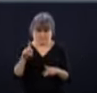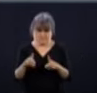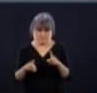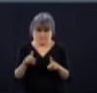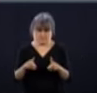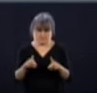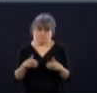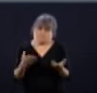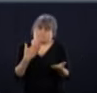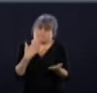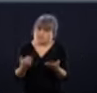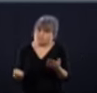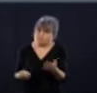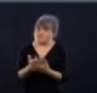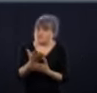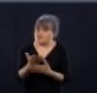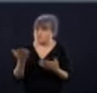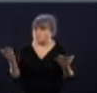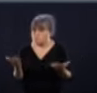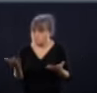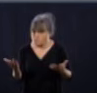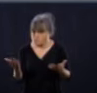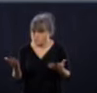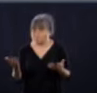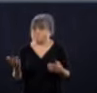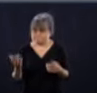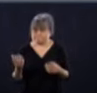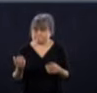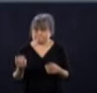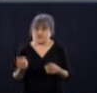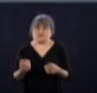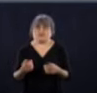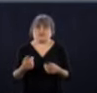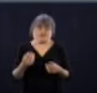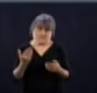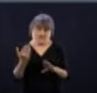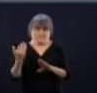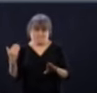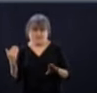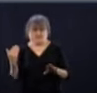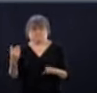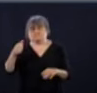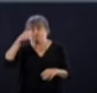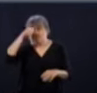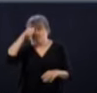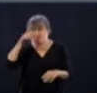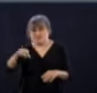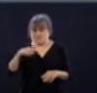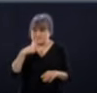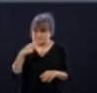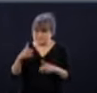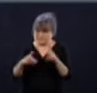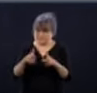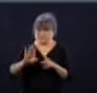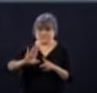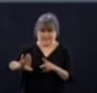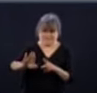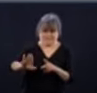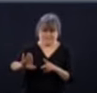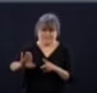quand même une bonne nouvelle à travers tout ça. C'est qu'on disait, il n pas longtemps, vous souvenez aux gens, n'attendez pas,